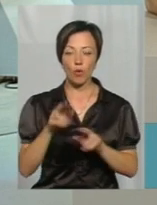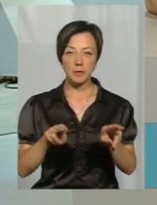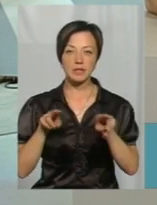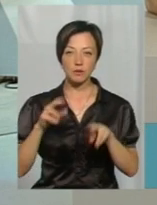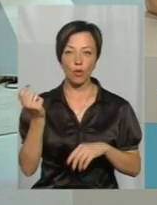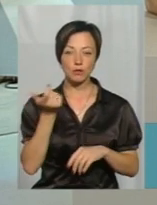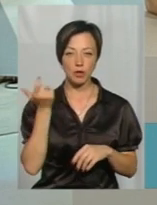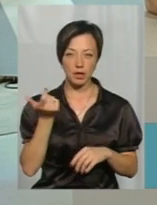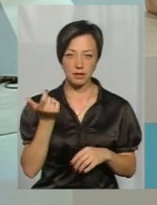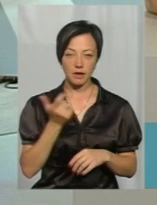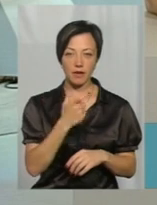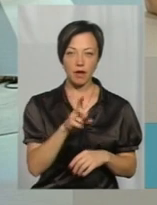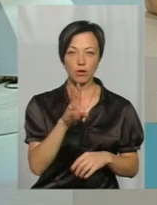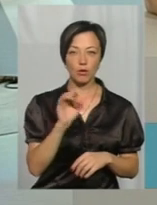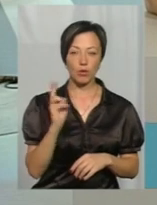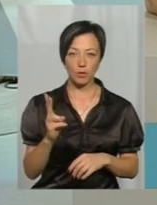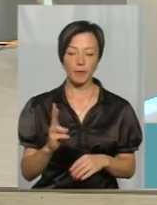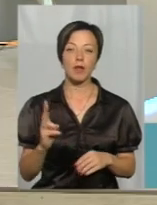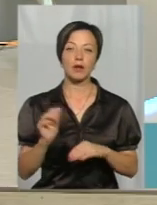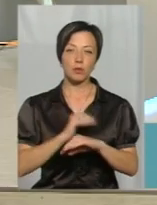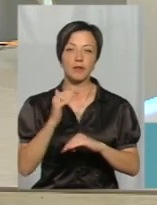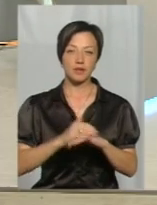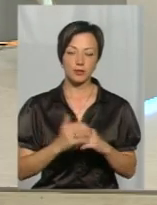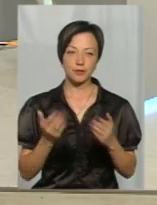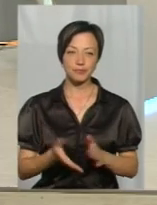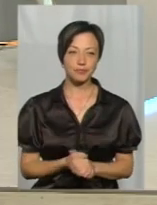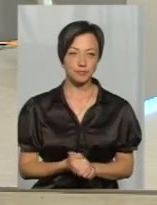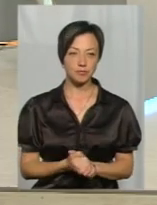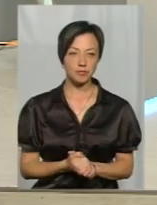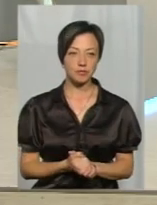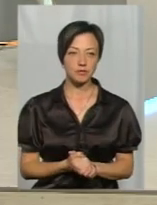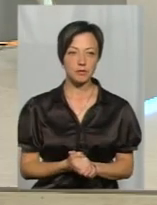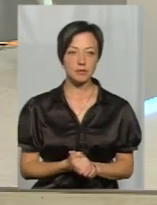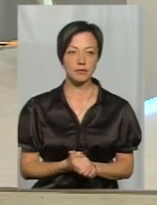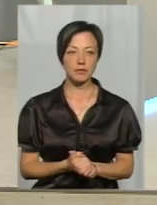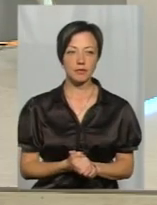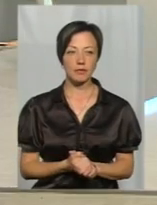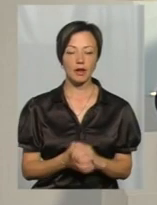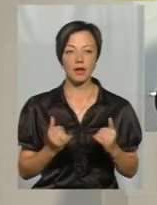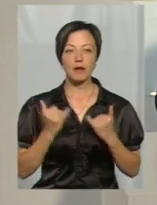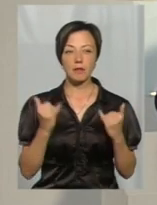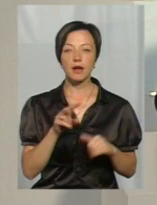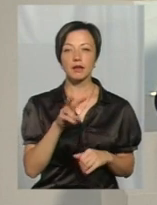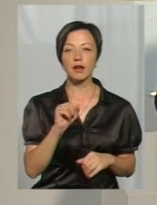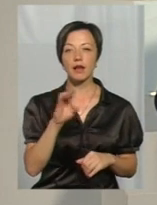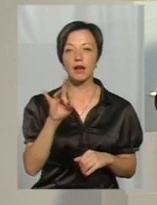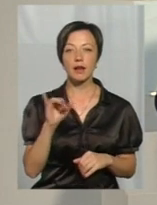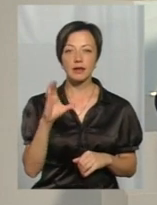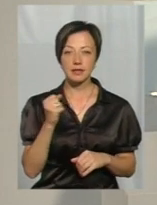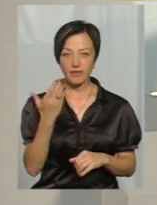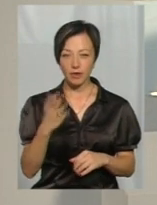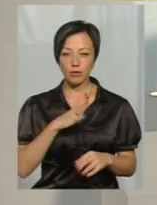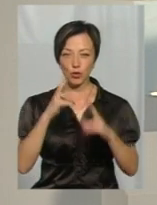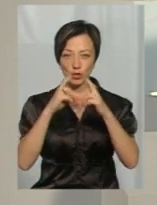мисливського господарства Євгеній Клок. Добрий вечір. Добрий вечір. Пані Ларисо, ви досліджували тих жердівських